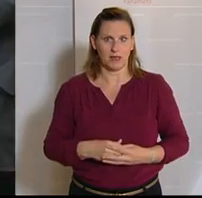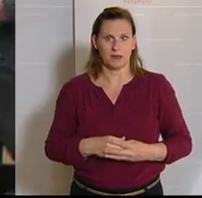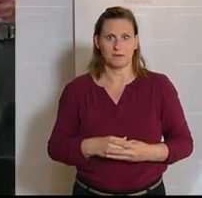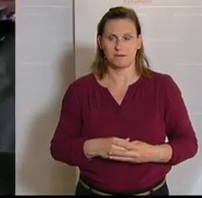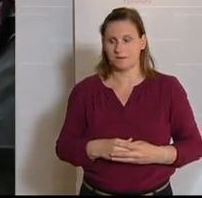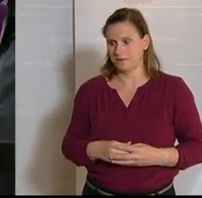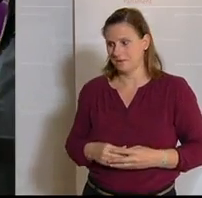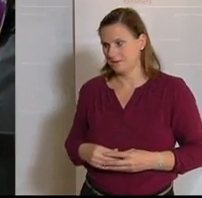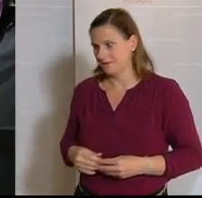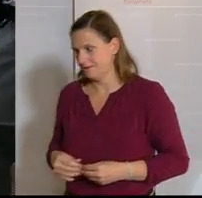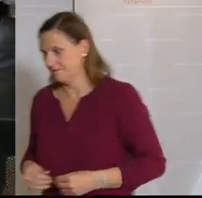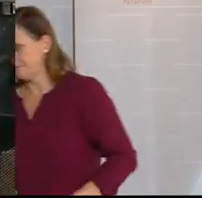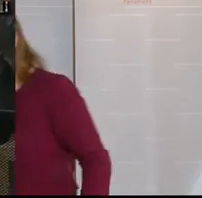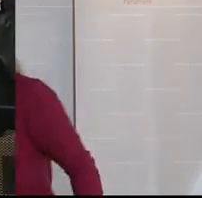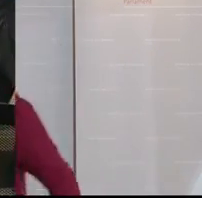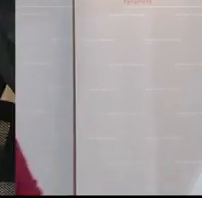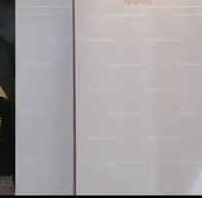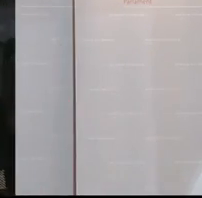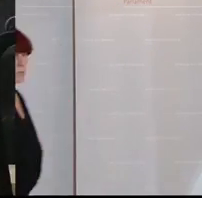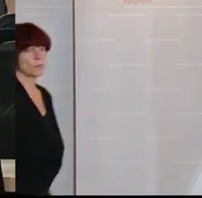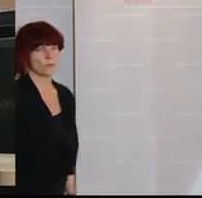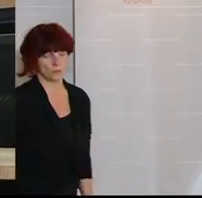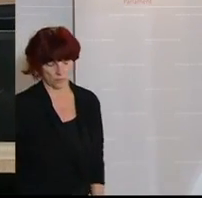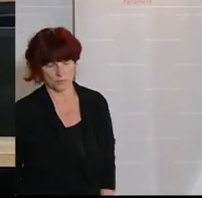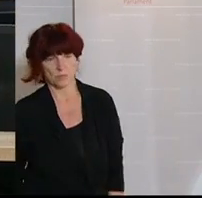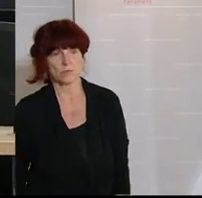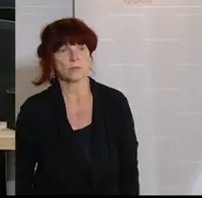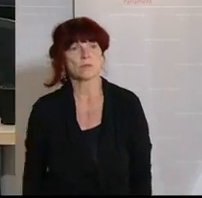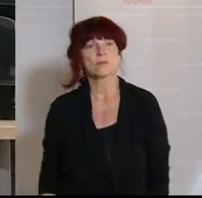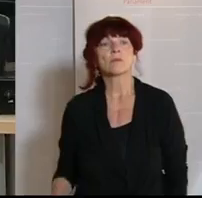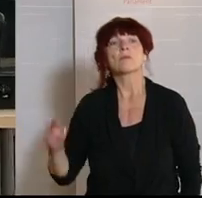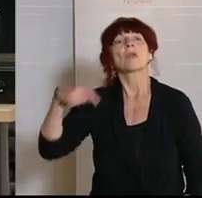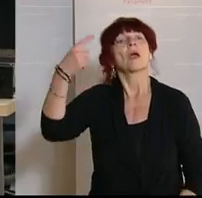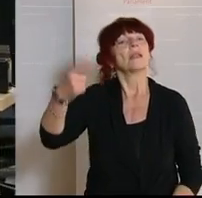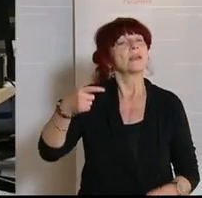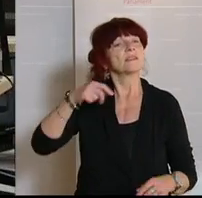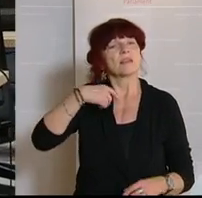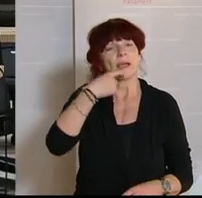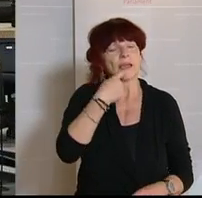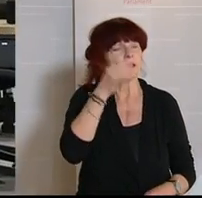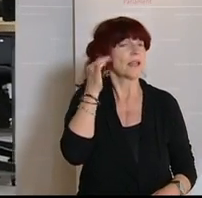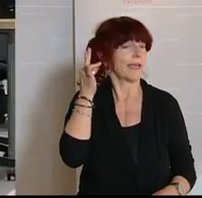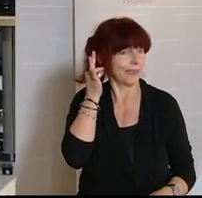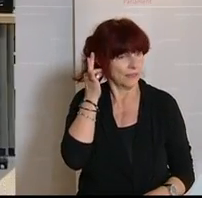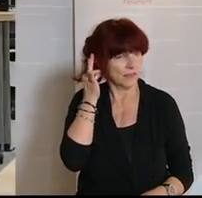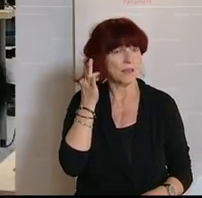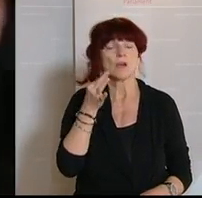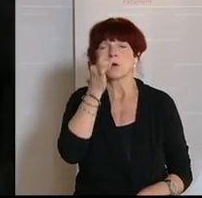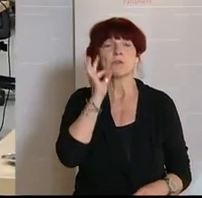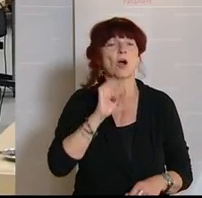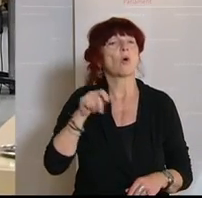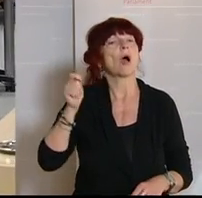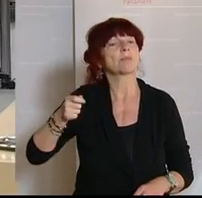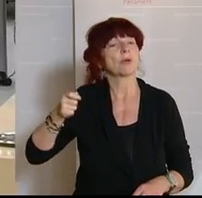Weil die ÖVP mit der Redezeit etwas hinten ist, kommen jetzt gleich noch zwei Abgeordnete der ÖVP. Als erste Elisabeth